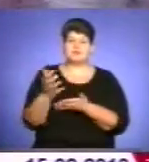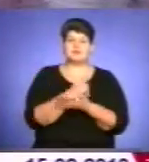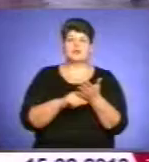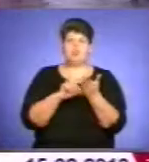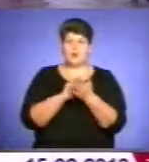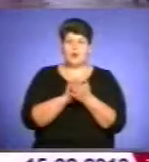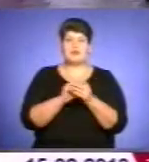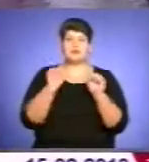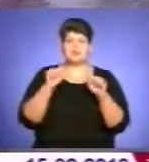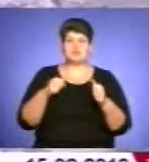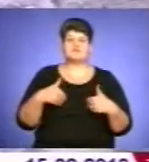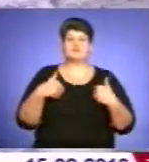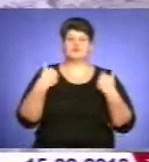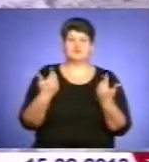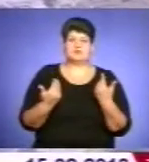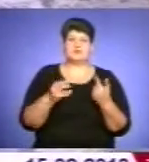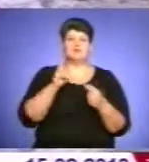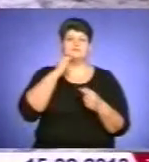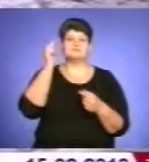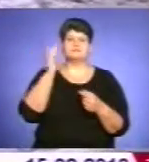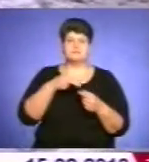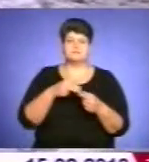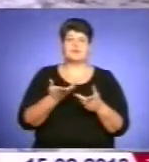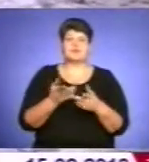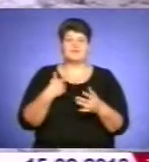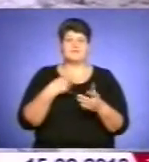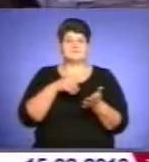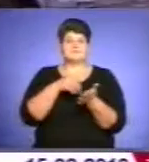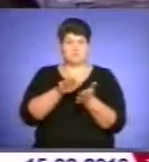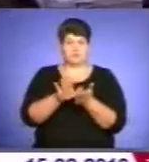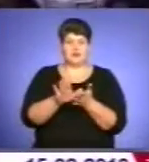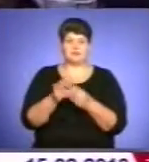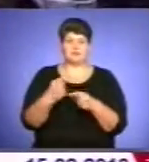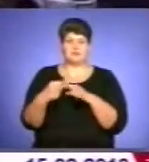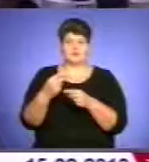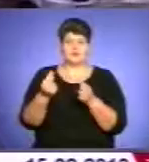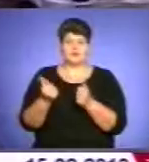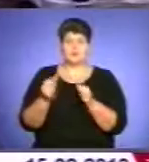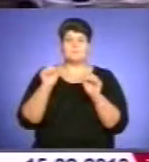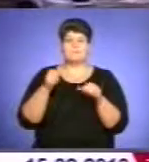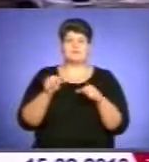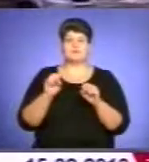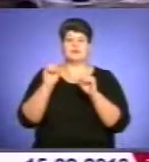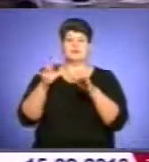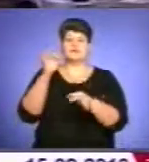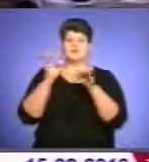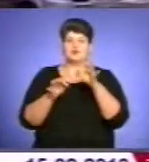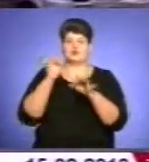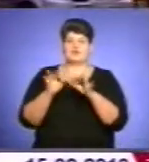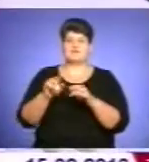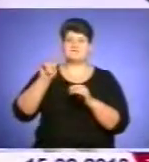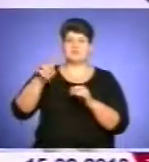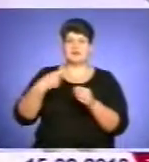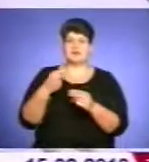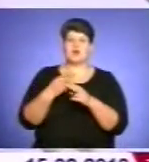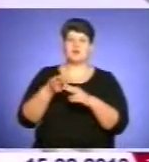можете звернутися до винуватців ваших збитків. Якщо ж вони відмовилися відшкодовувати ваші витрати, можна подати до суду і вимагати компенсації.